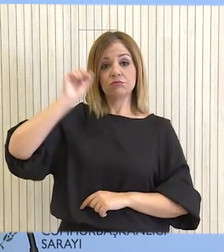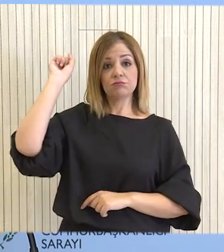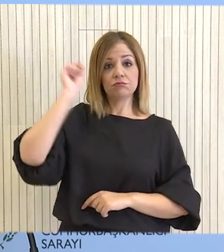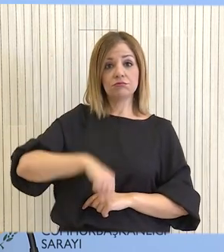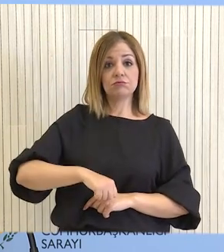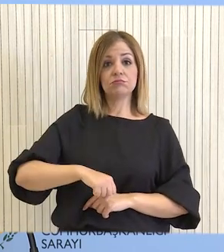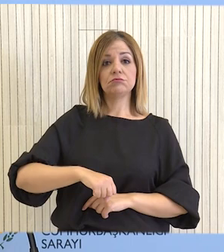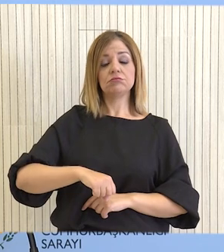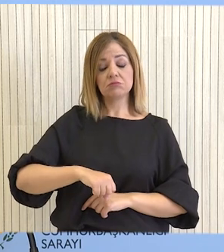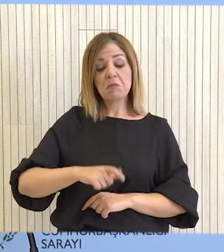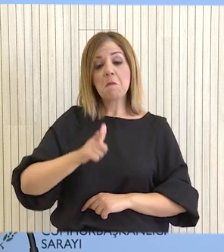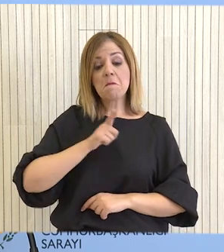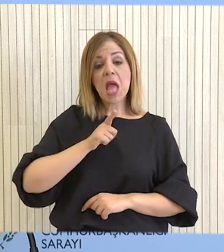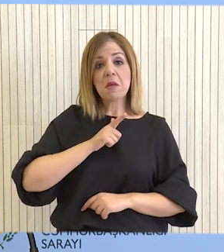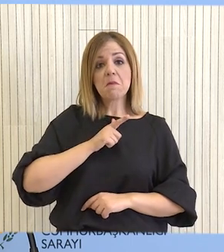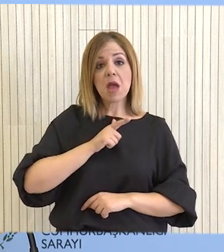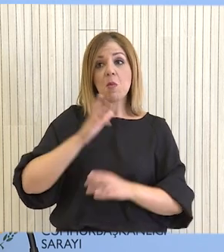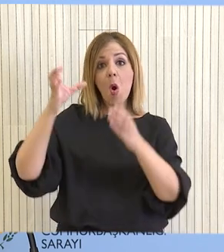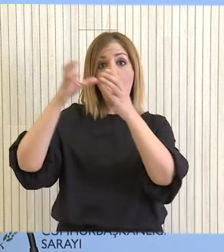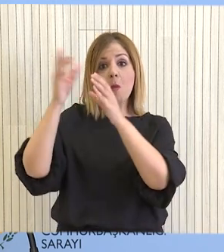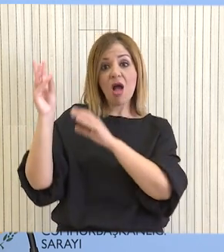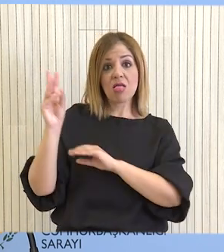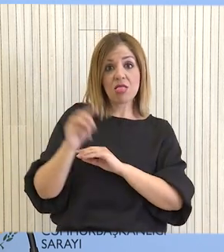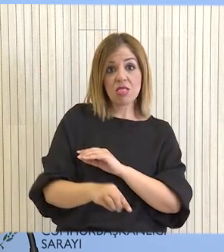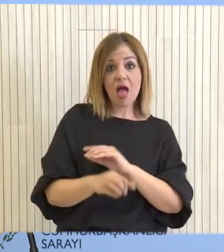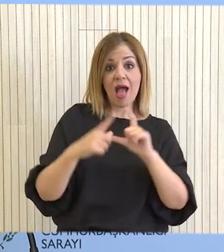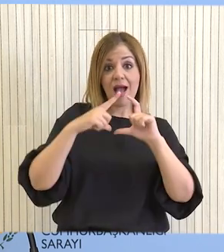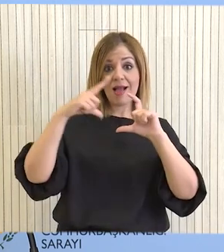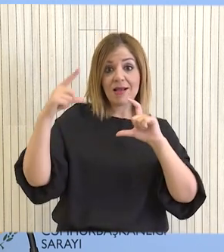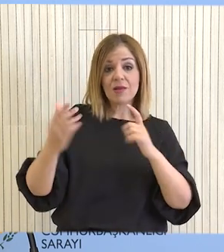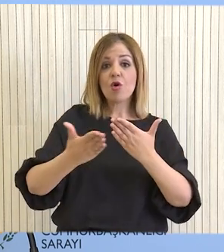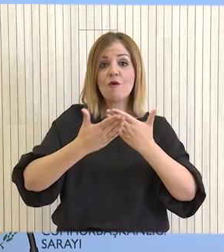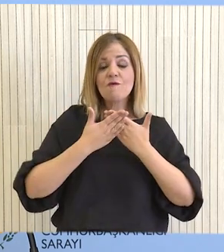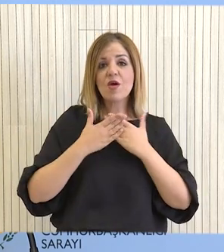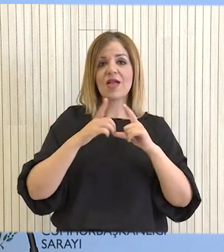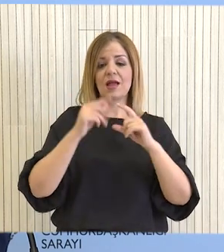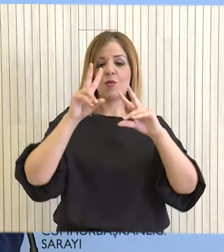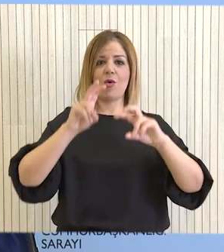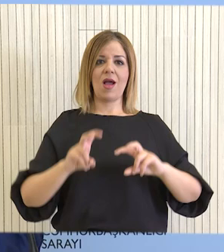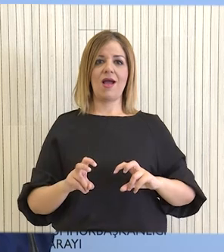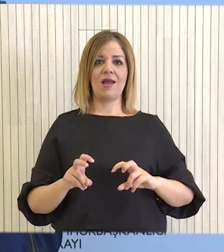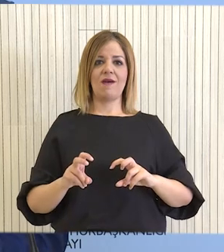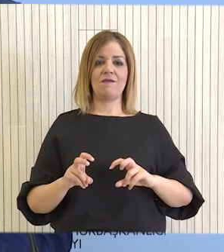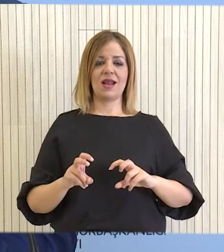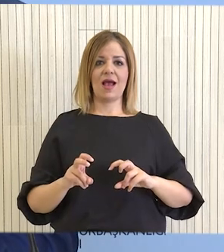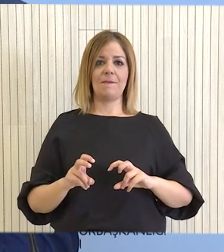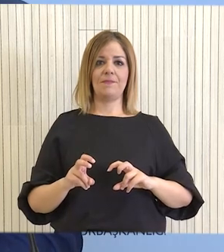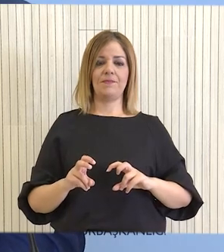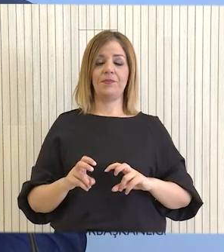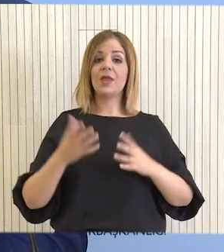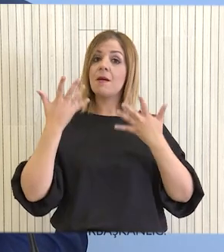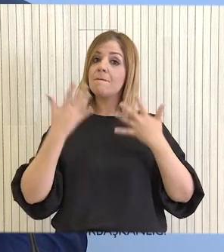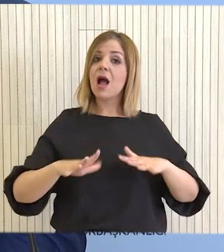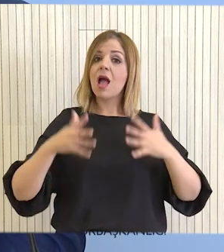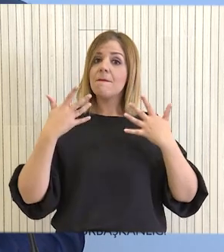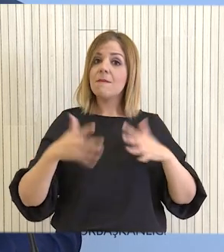θετική. Αναμένουμε να έρθουν στην Κύπρο για να μπορέσουν να ενισχύσουν τους ερευνητές. Εδώ να πω ότι ήδη